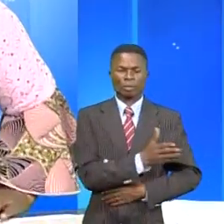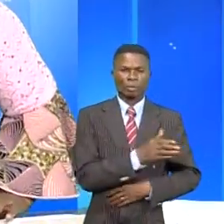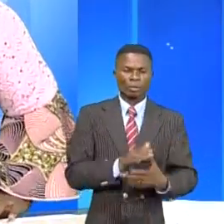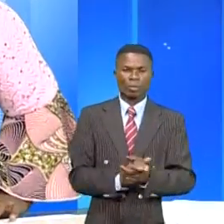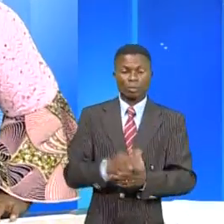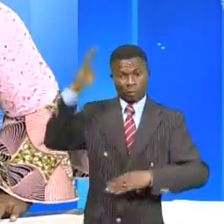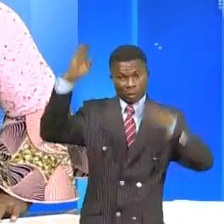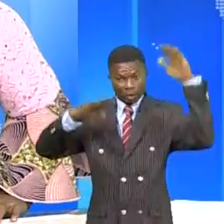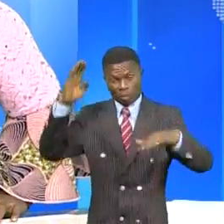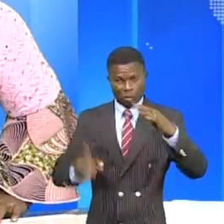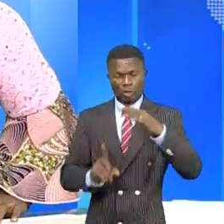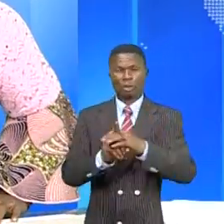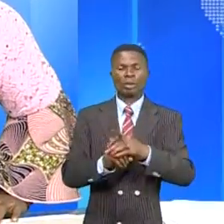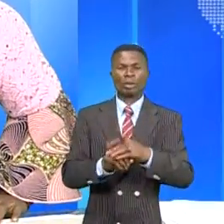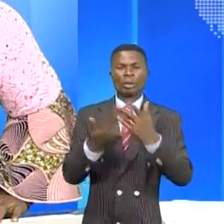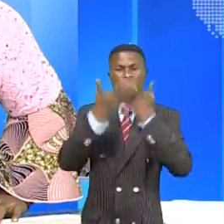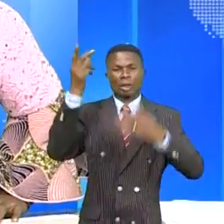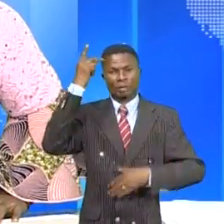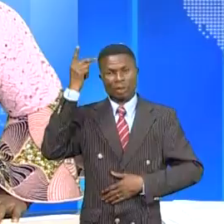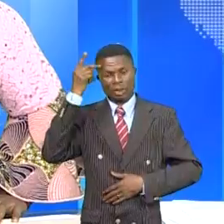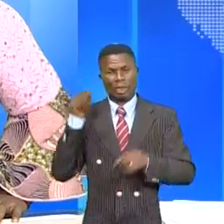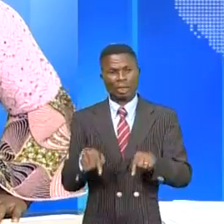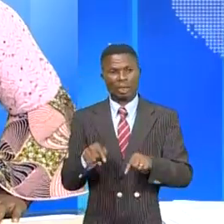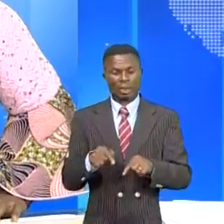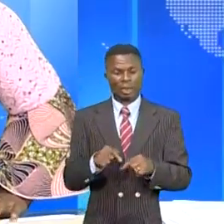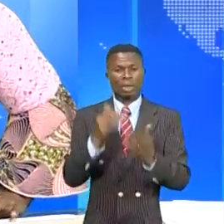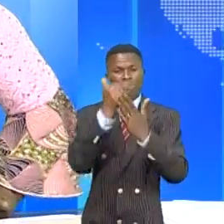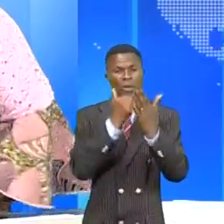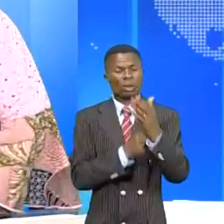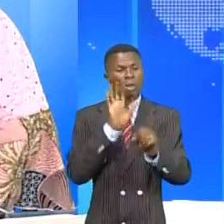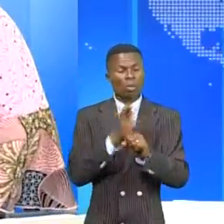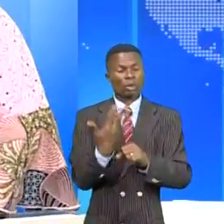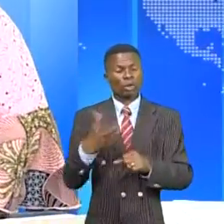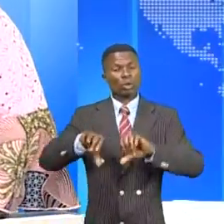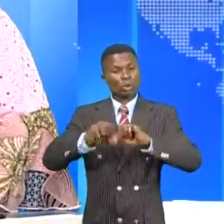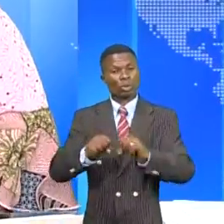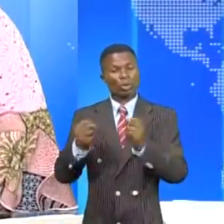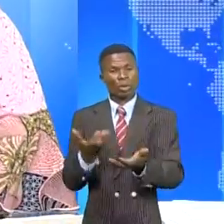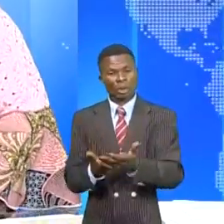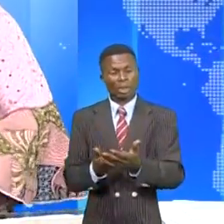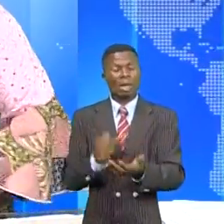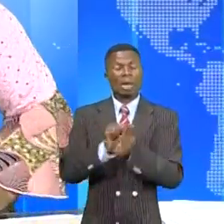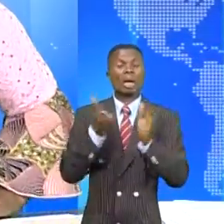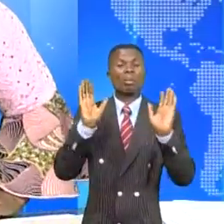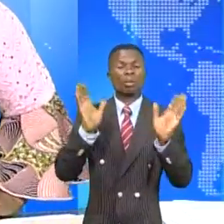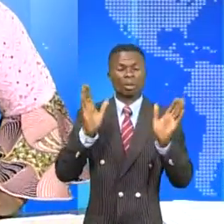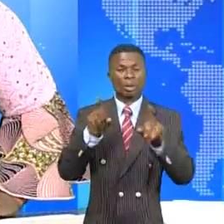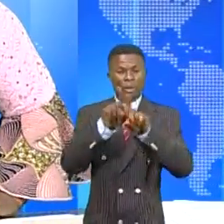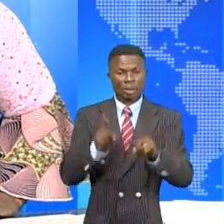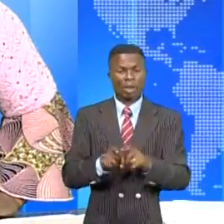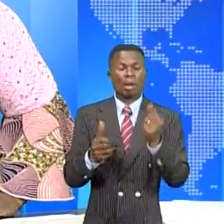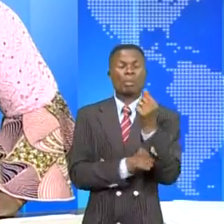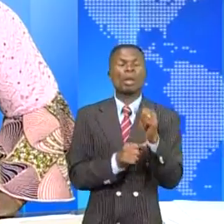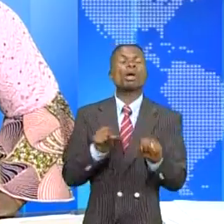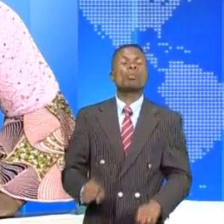chaque tombée de la pluie d'Ulvienne, Kintasala capitale, enregistre des débats matériels et des dégâts plutôt matériels et de